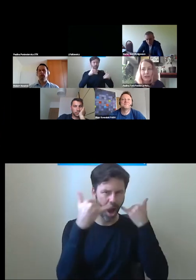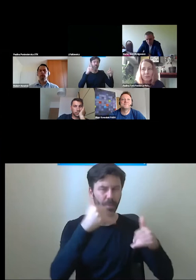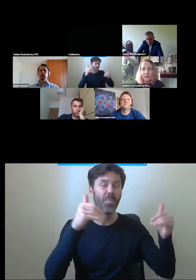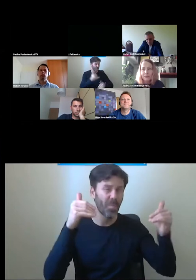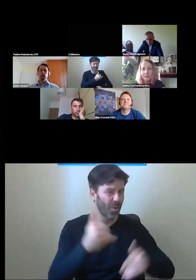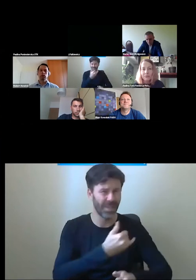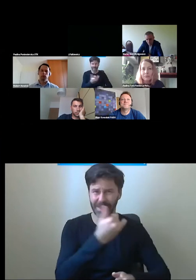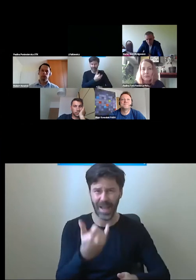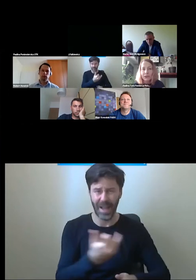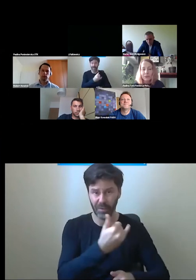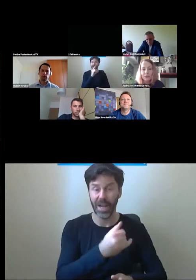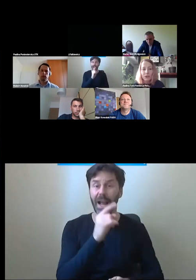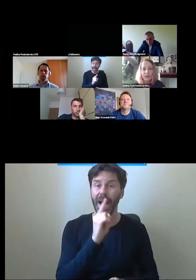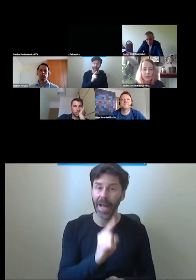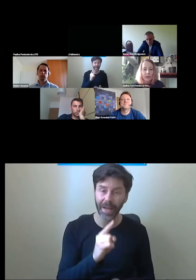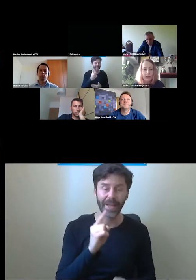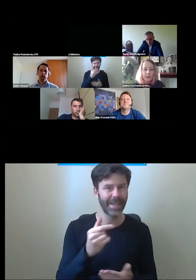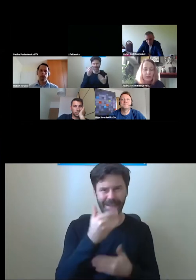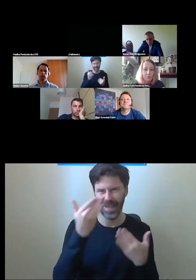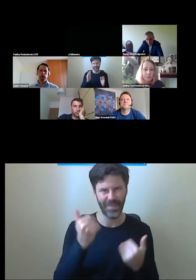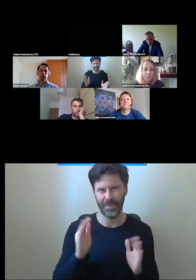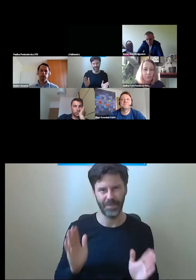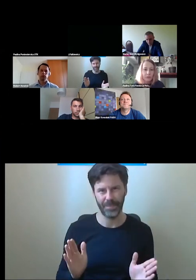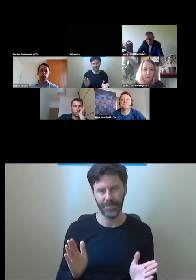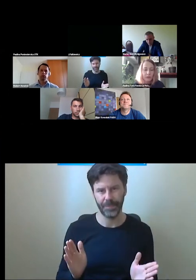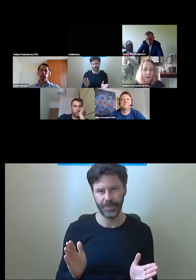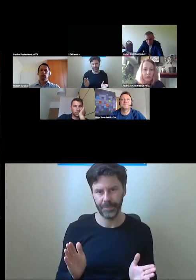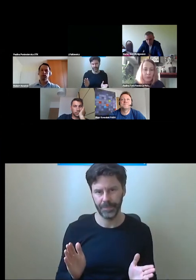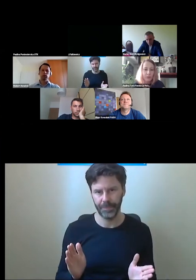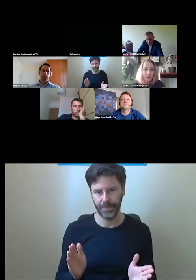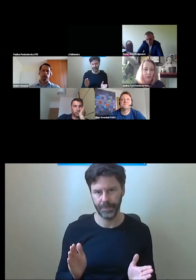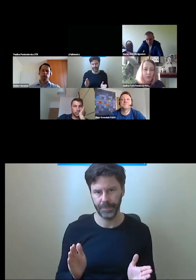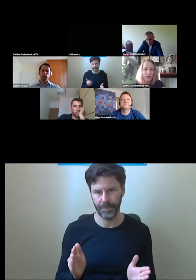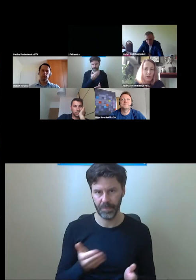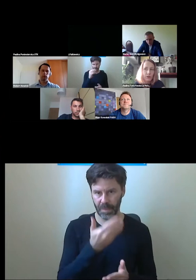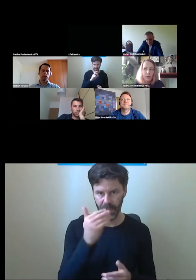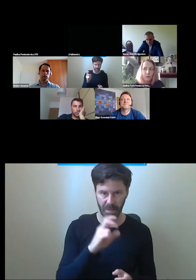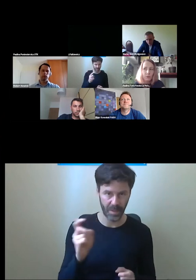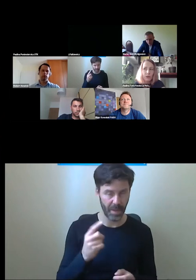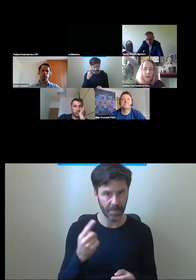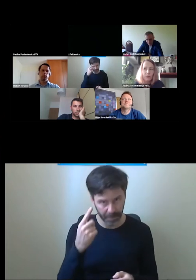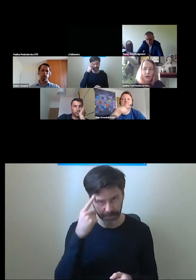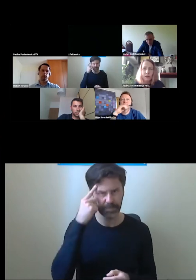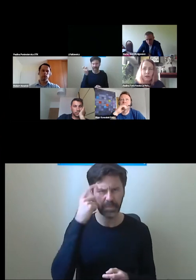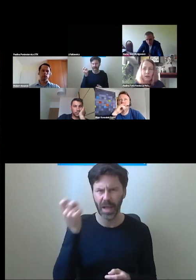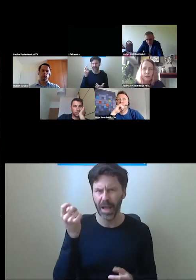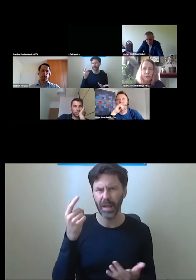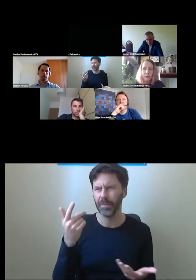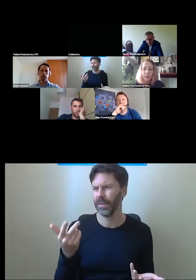chyba nie wiem, czy jestem w stanie tak z pamięci wymyślić coś, co mogłoby być taką